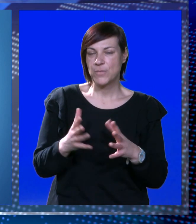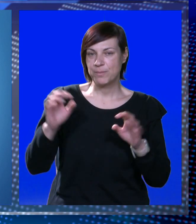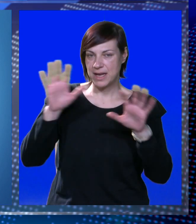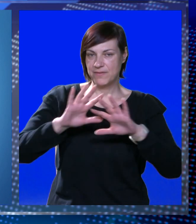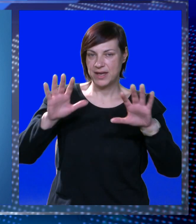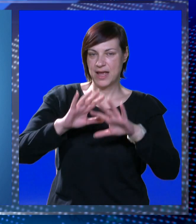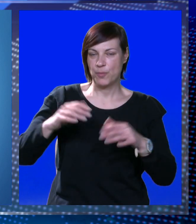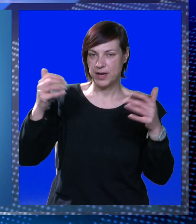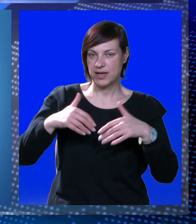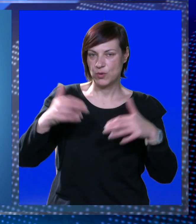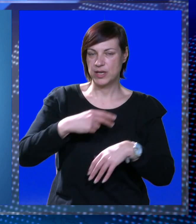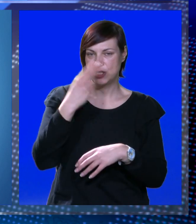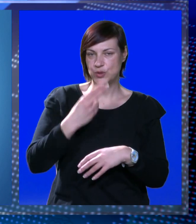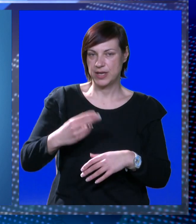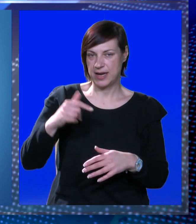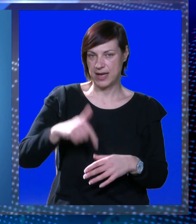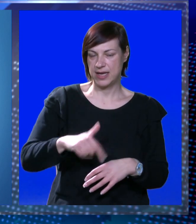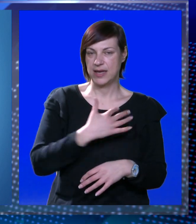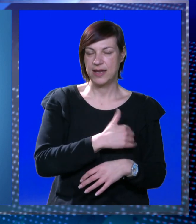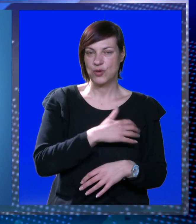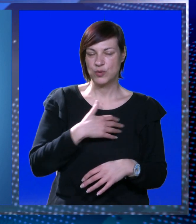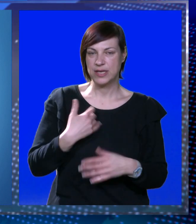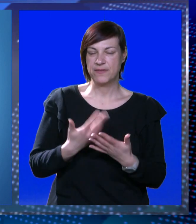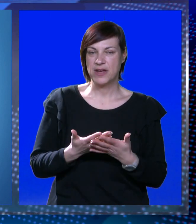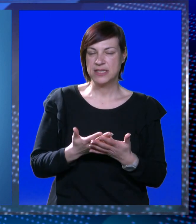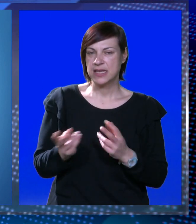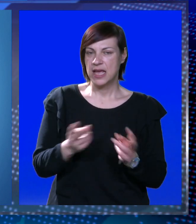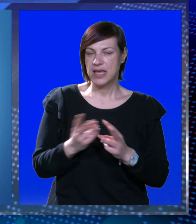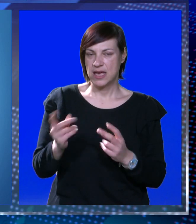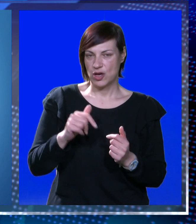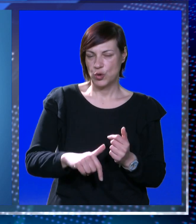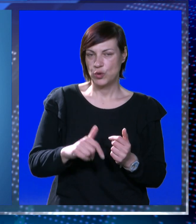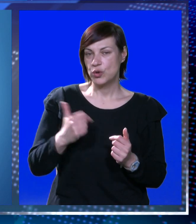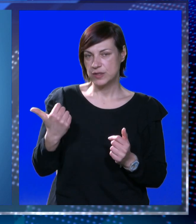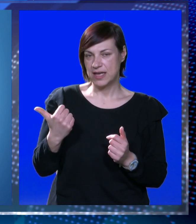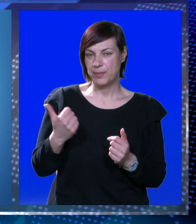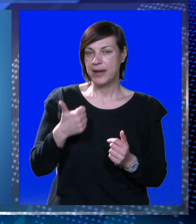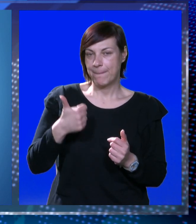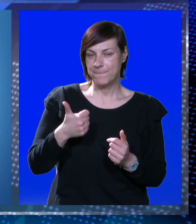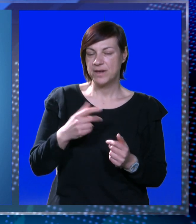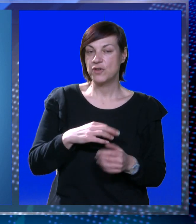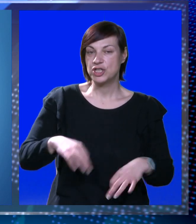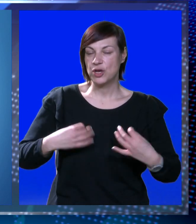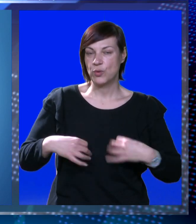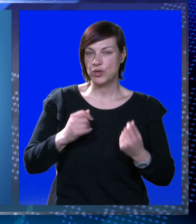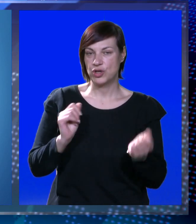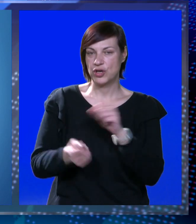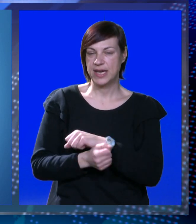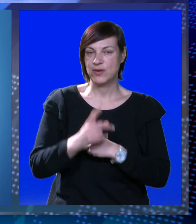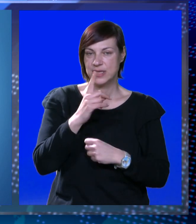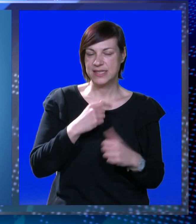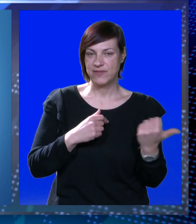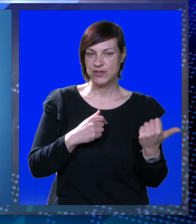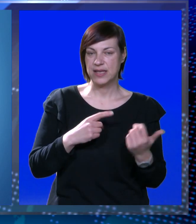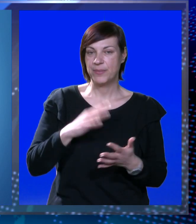Promjenjivana oblaka uz mjestimičnu kišu te Grmljavinu i na krajnjem jugu Hrvatske, umjerenu do jako jugo-jugo-zapadni vjetar najprije će prije podne okrenuti na